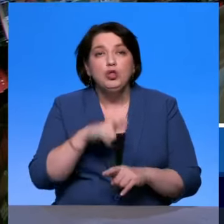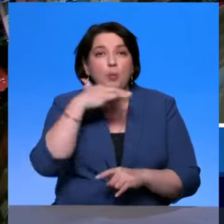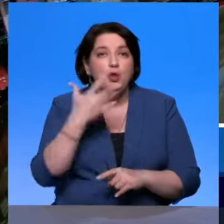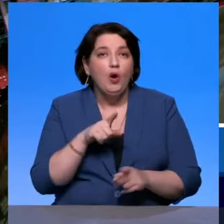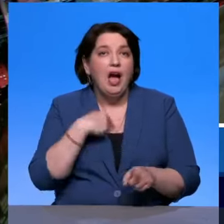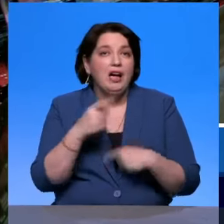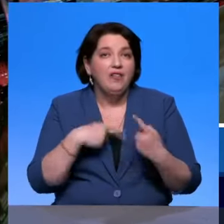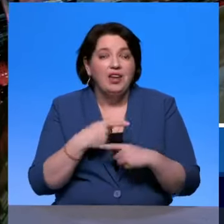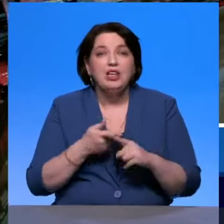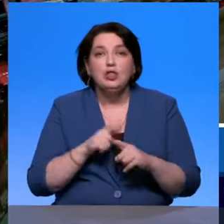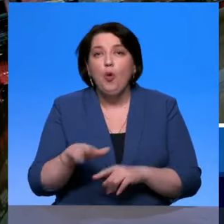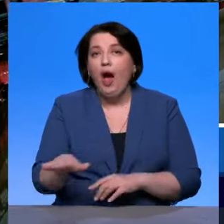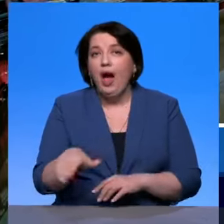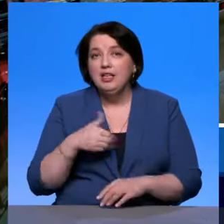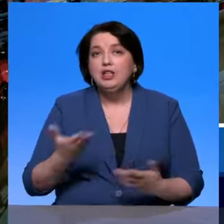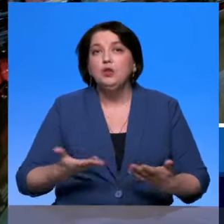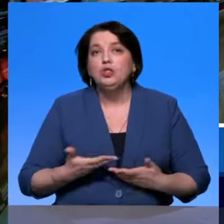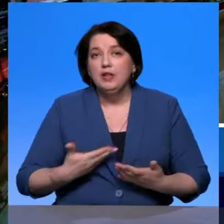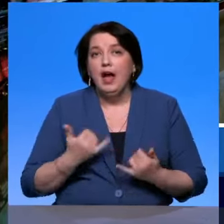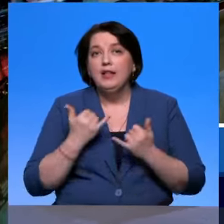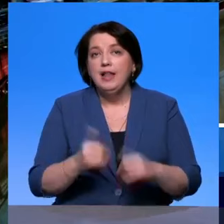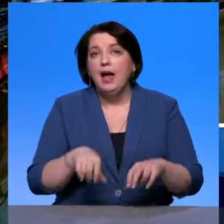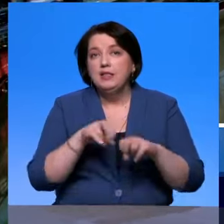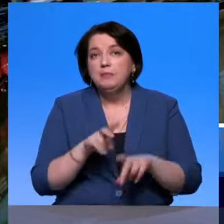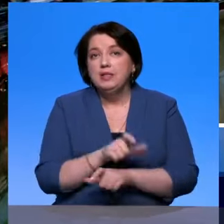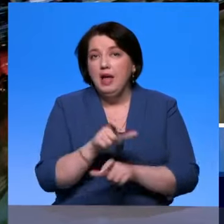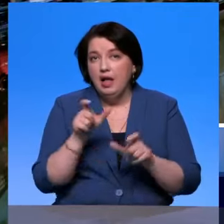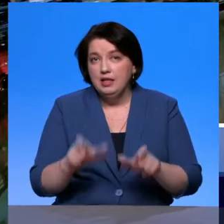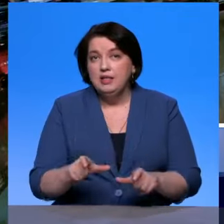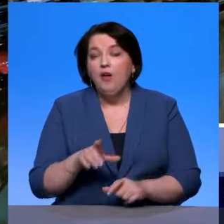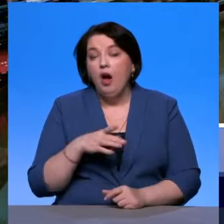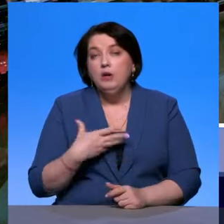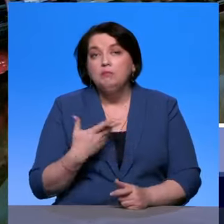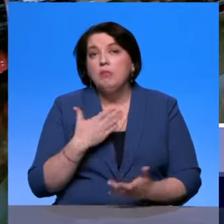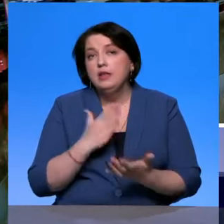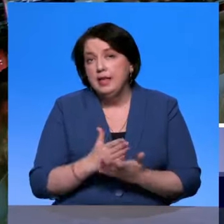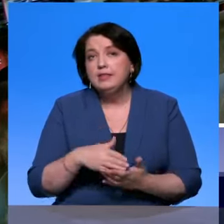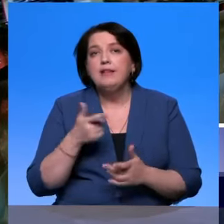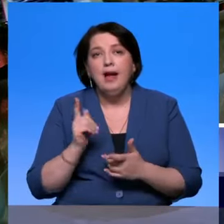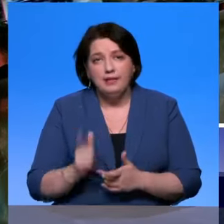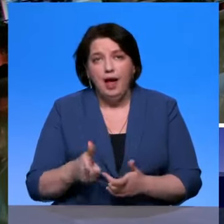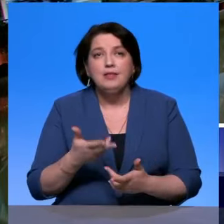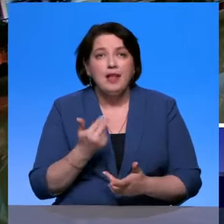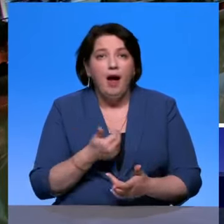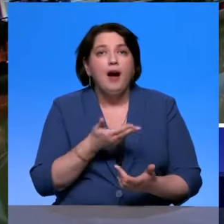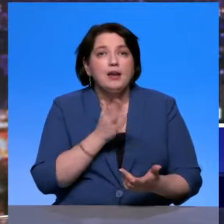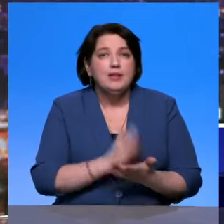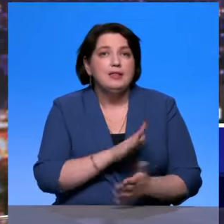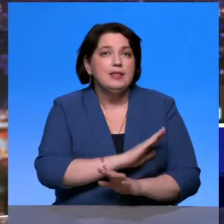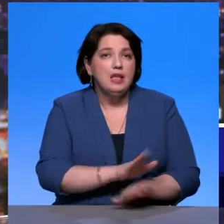об аренде жилья для специалистов. С чем-то я согласен, с чем-то нет. Допустим,